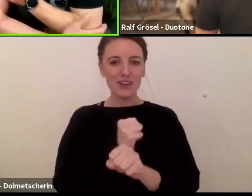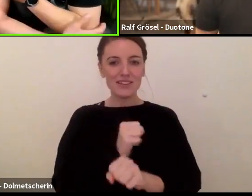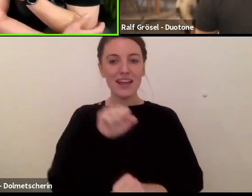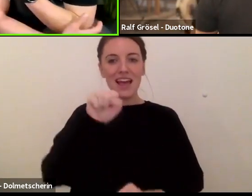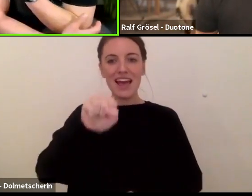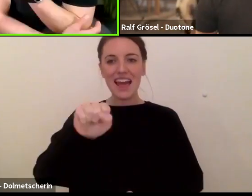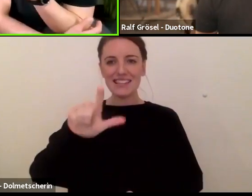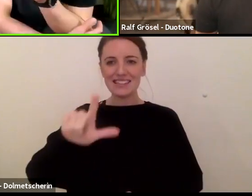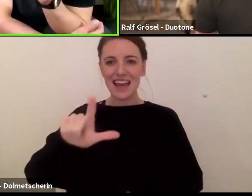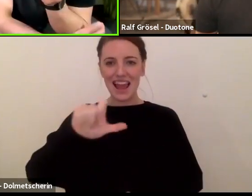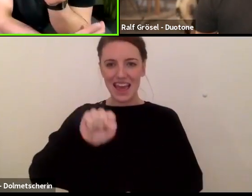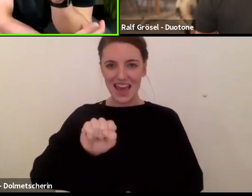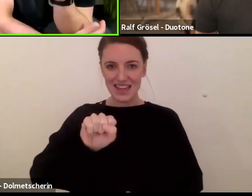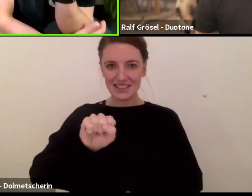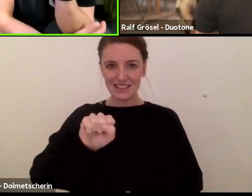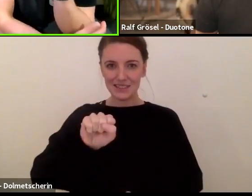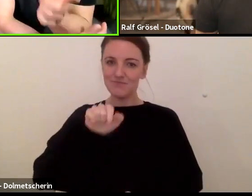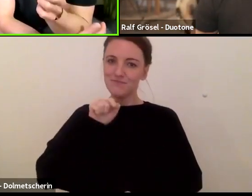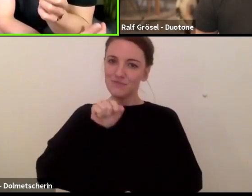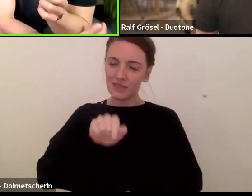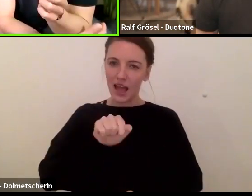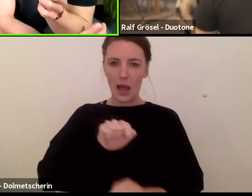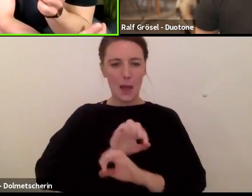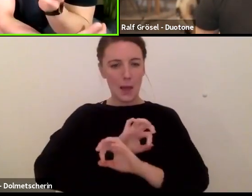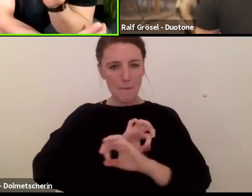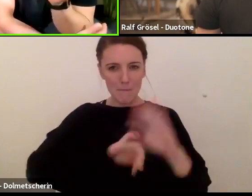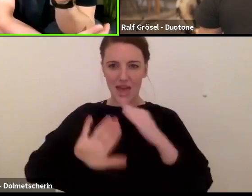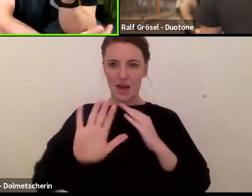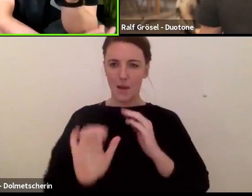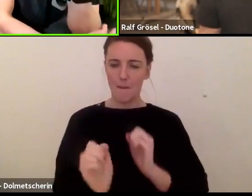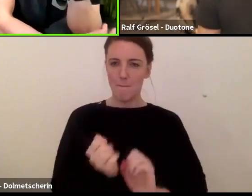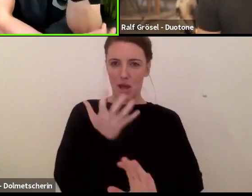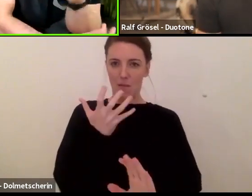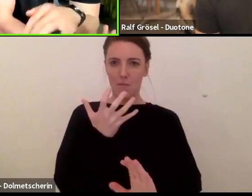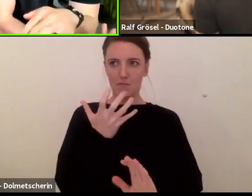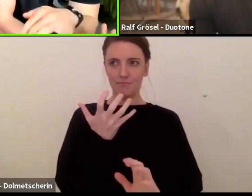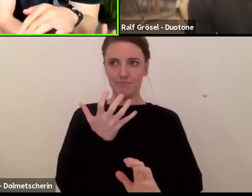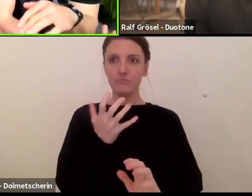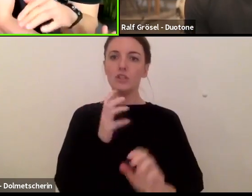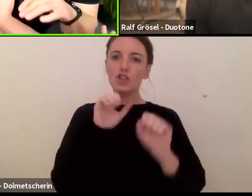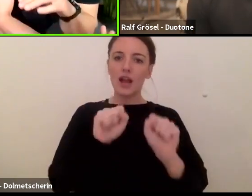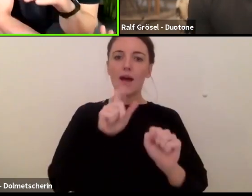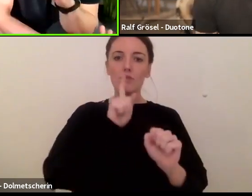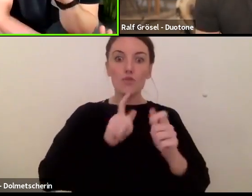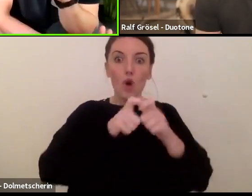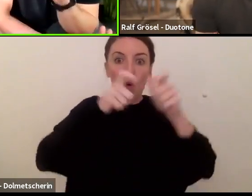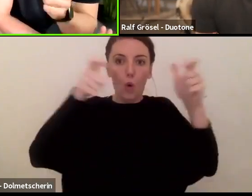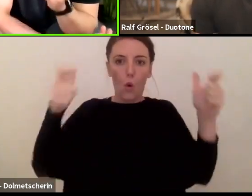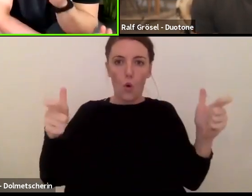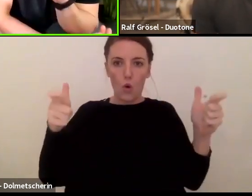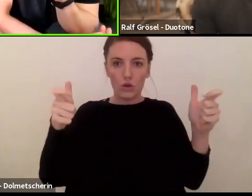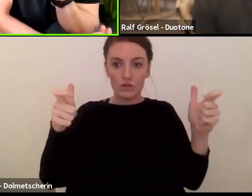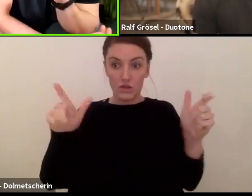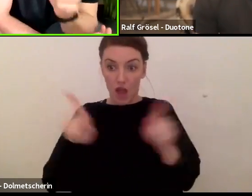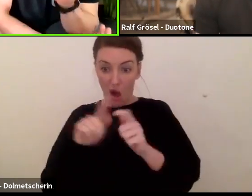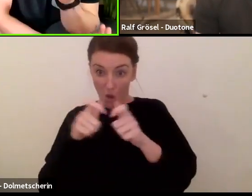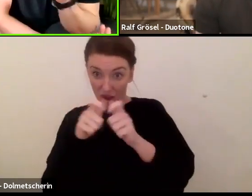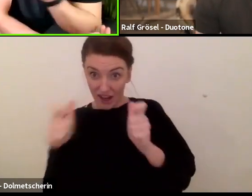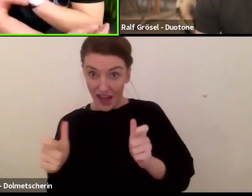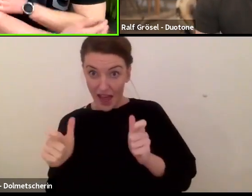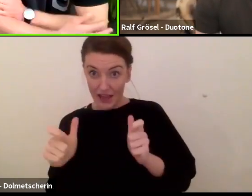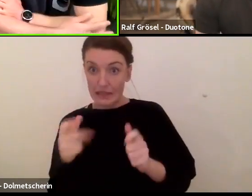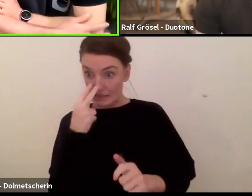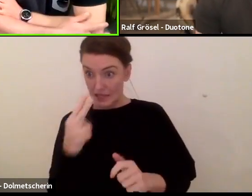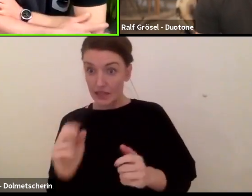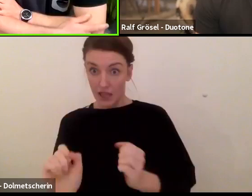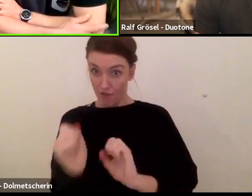sind die größten Effekte sozusagen nur bei den großen Kites und wird der kleiner bei den kleinen Kites? Oder ist das überall, wo du sagst, boom,